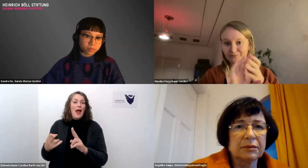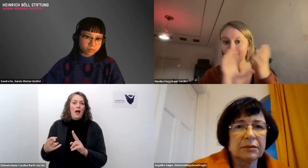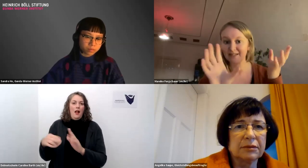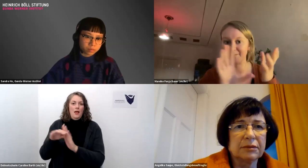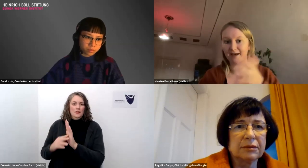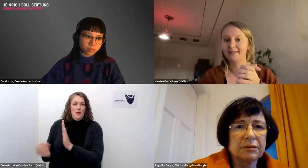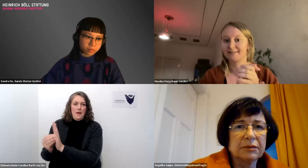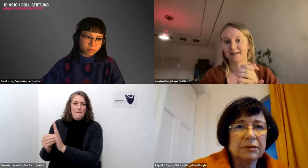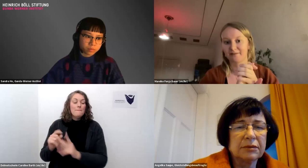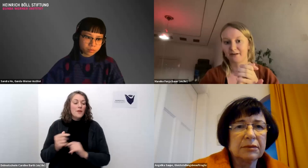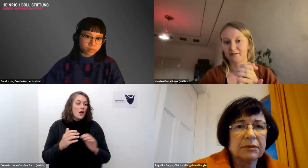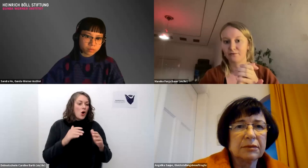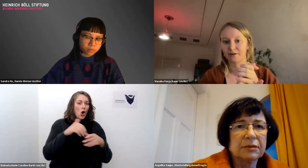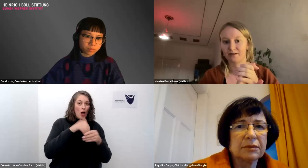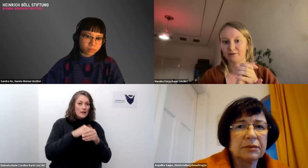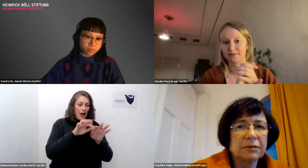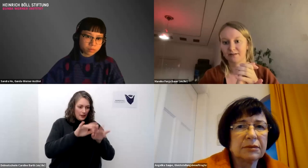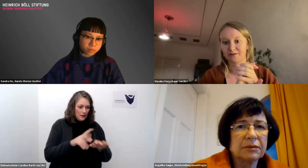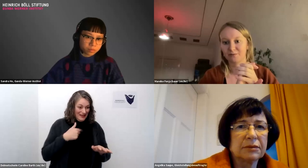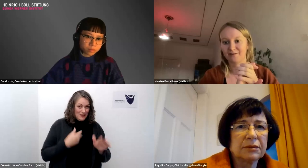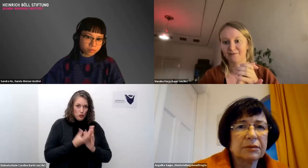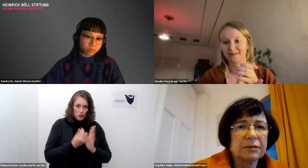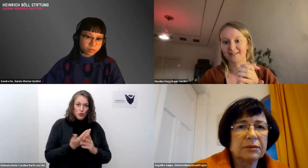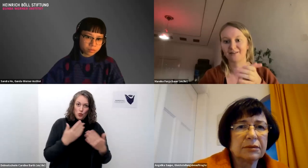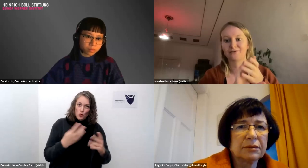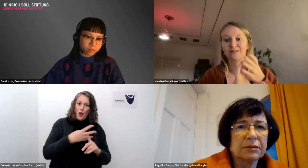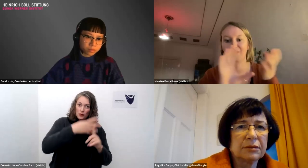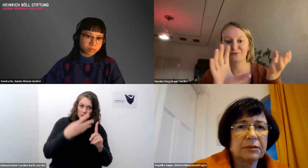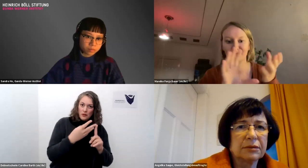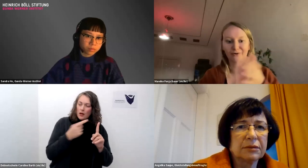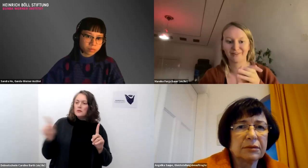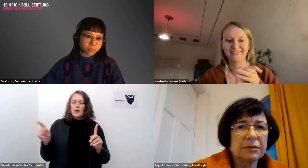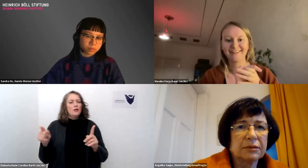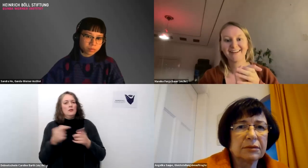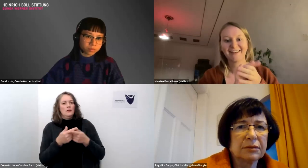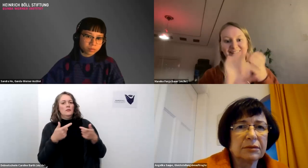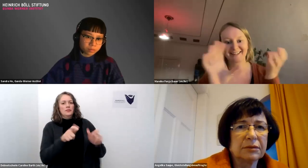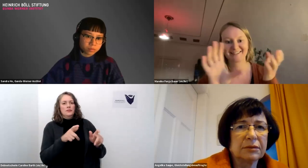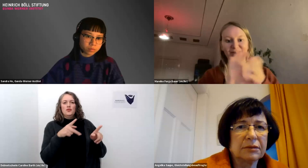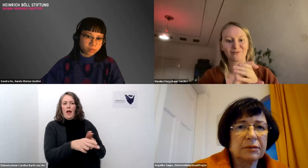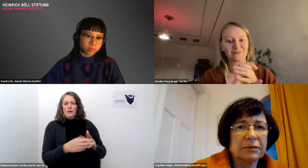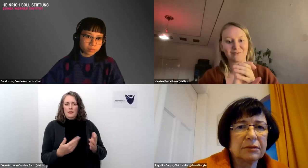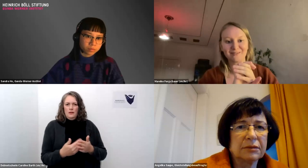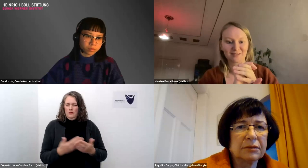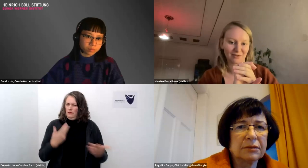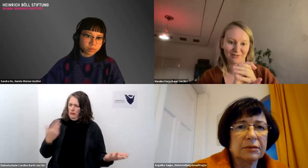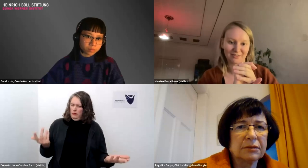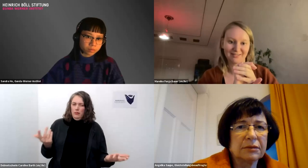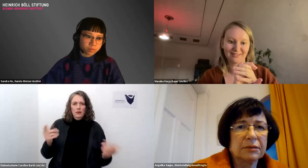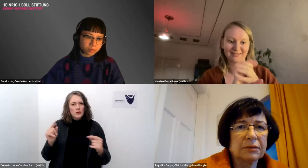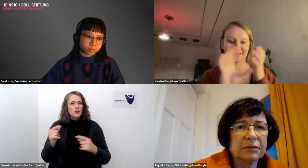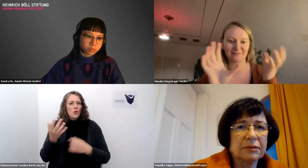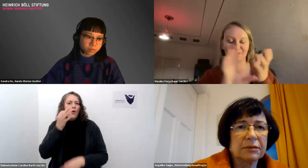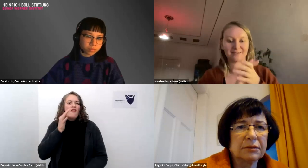nicht mehr angezeigt werden oder nutzer in gesperrt werden das hat natürlich dann auch zufolge dass auch so feministischer